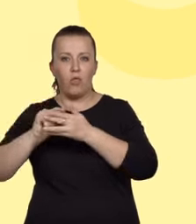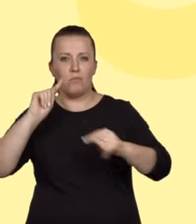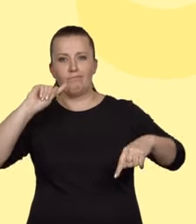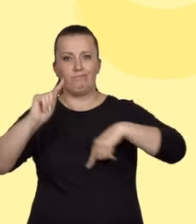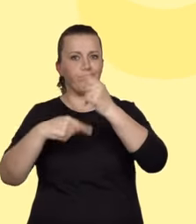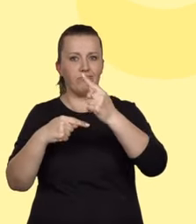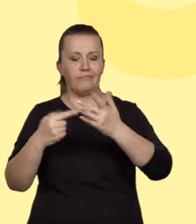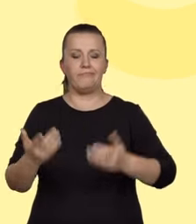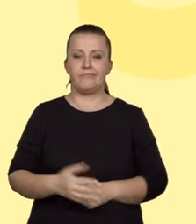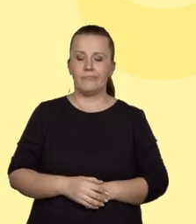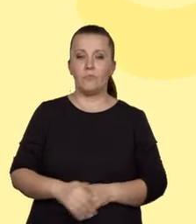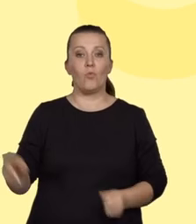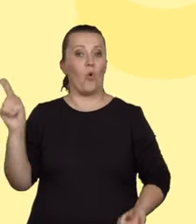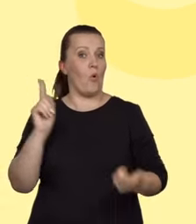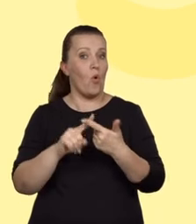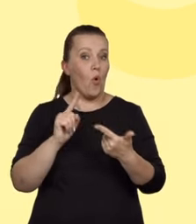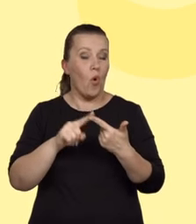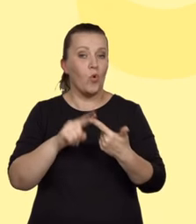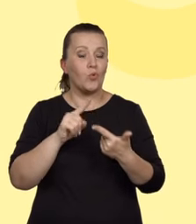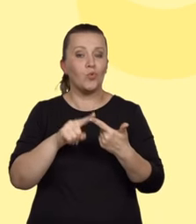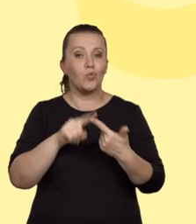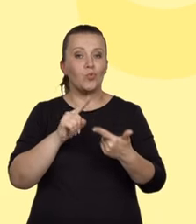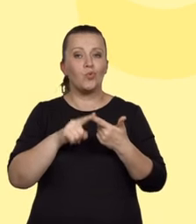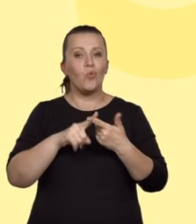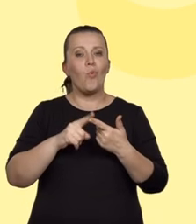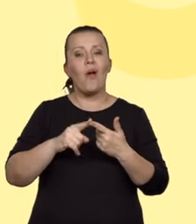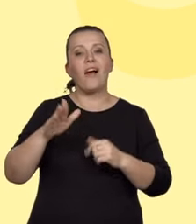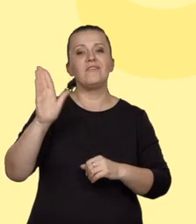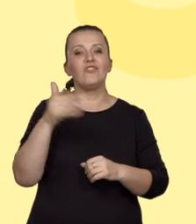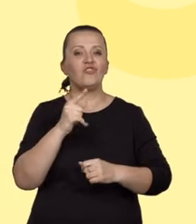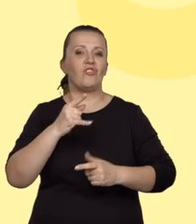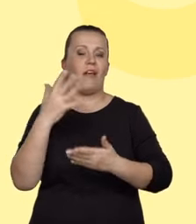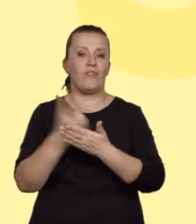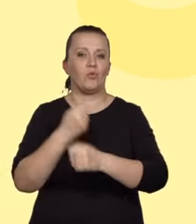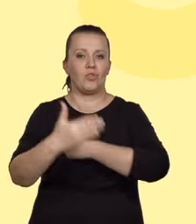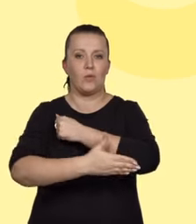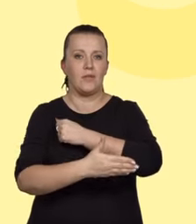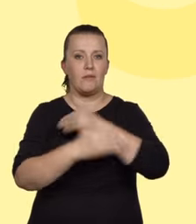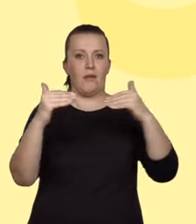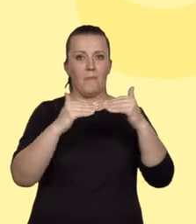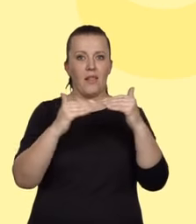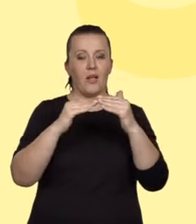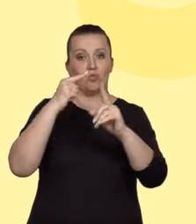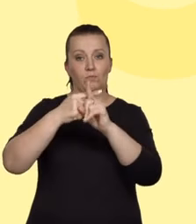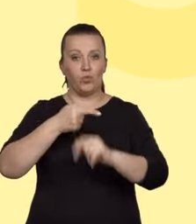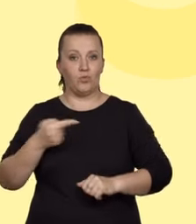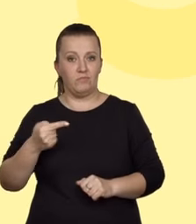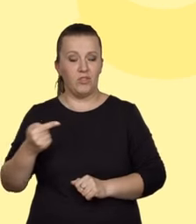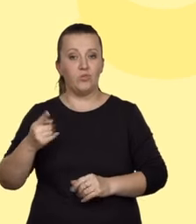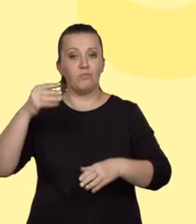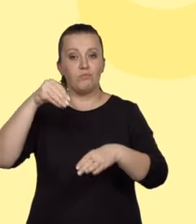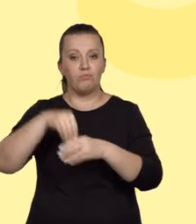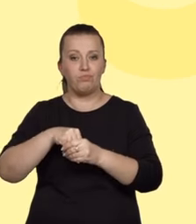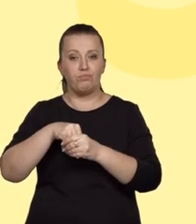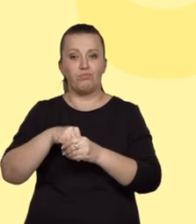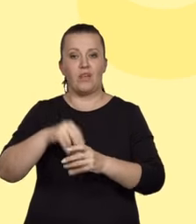redukcji. Po drugie, błędnie zastosowano zasady bilansu ładunku w równaniu, w którym uczestniczy kwas jodowy